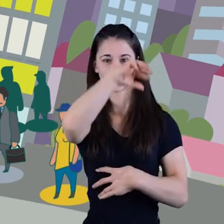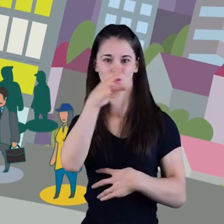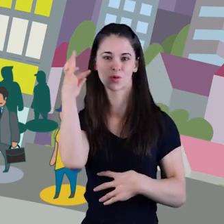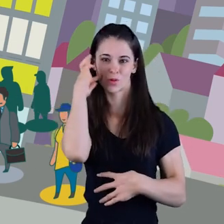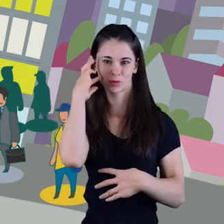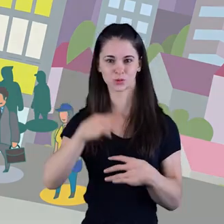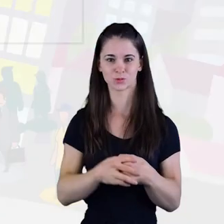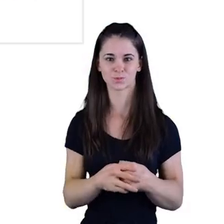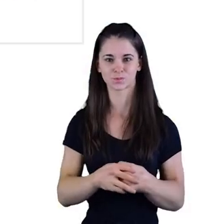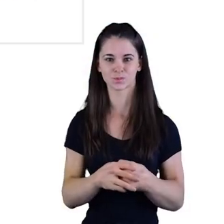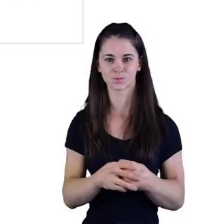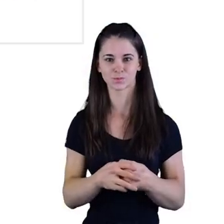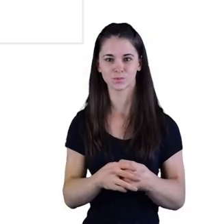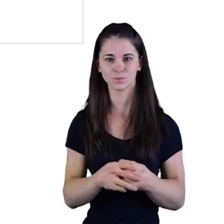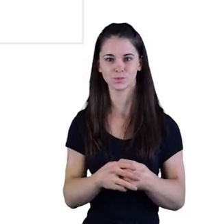tots.